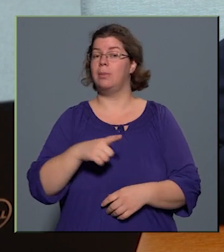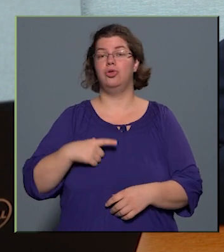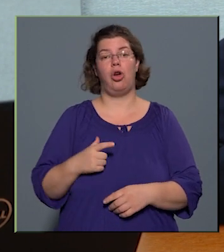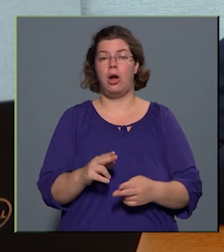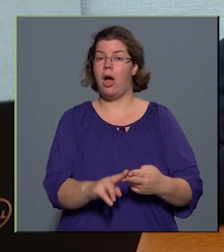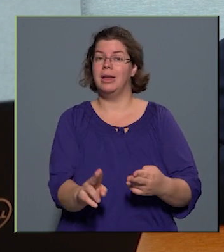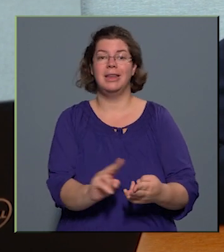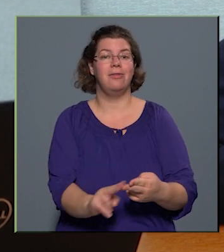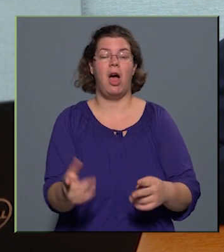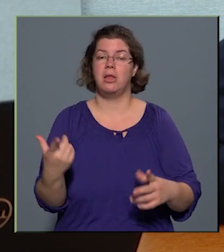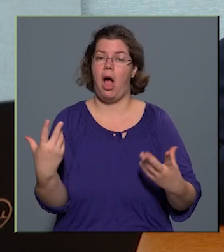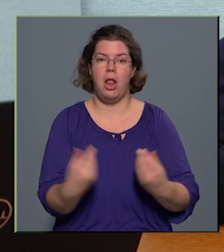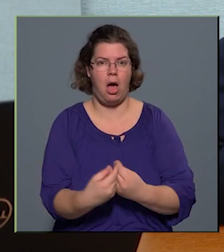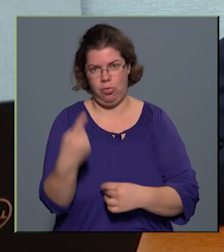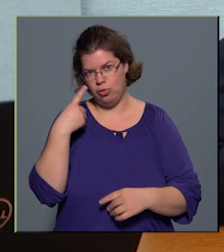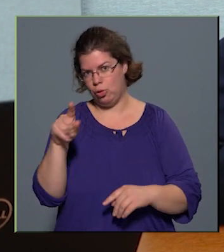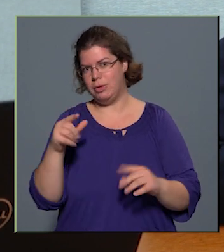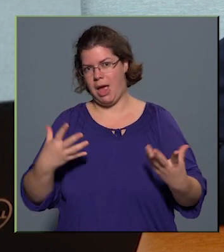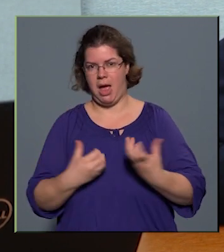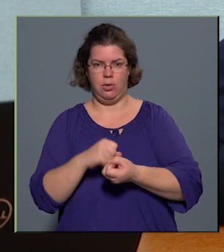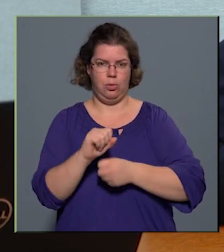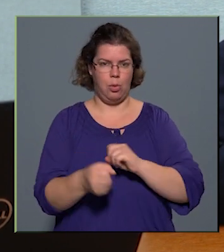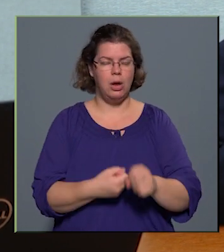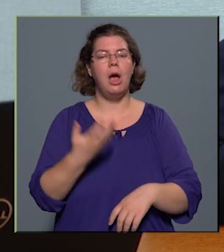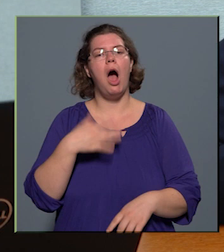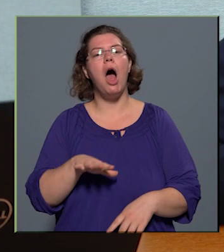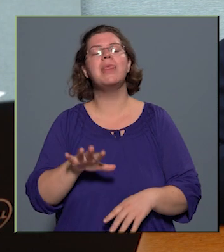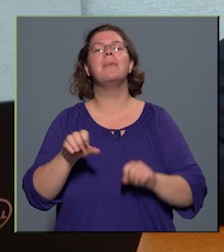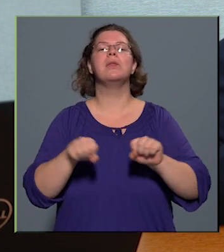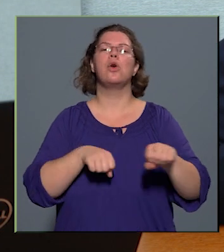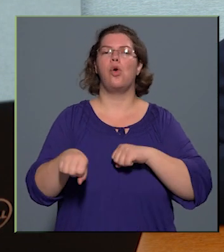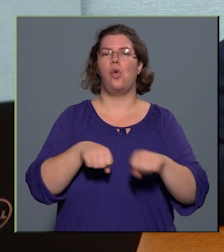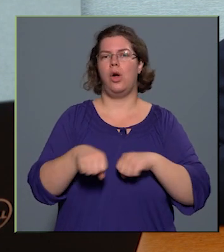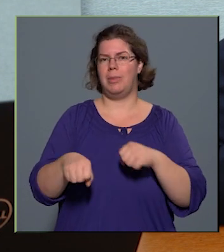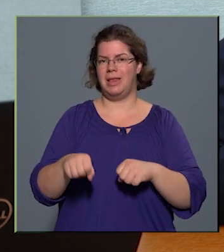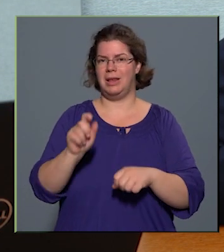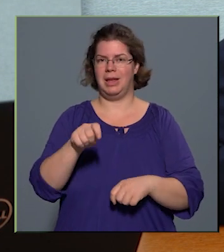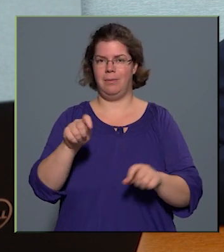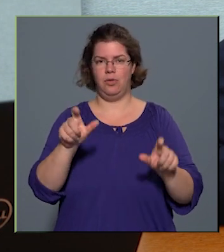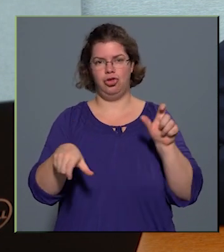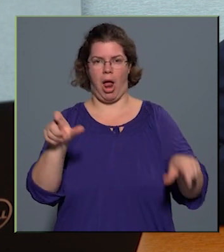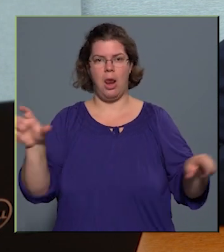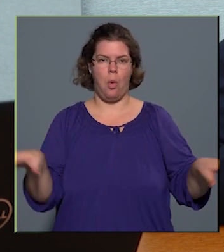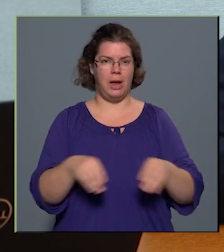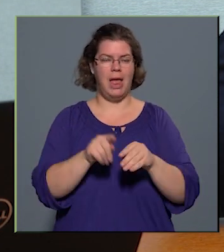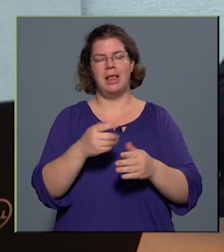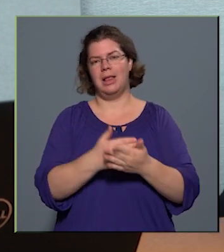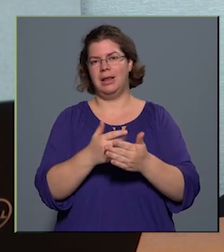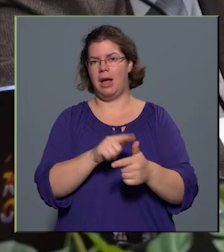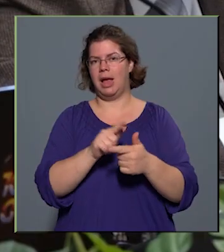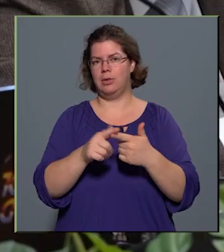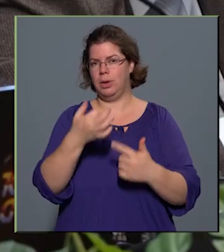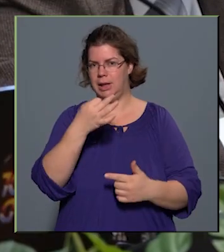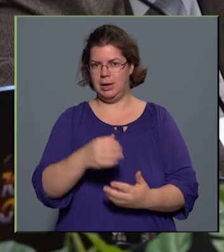hivatallal tudott-e együttműködni, hanem az önkormányzati képviselőkkel? Ez lenne a két kérdésem.